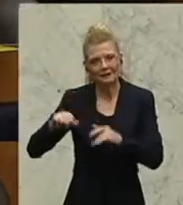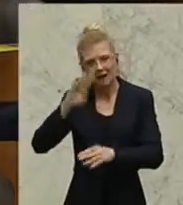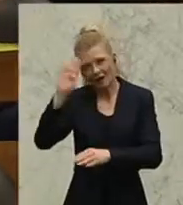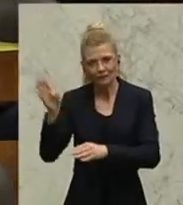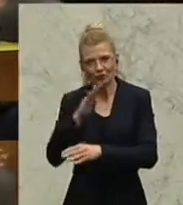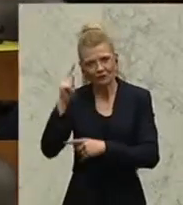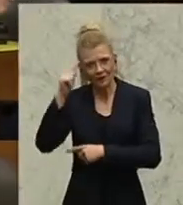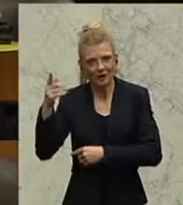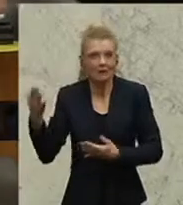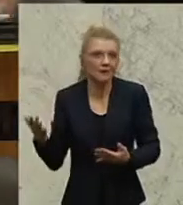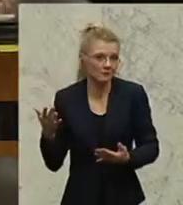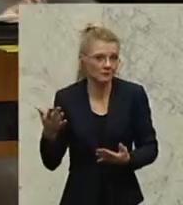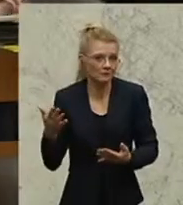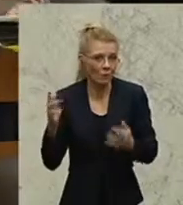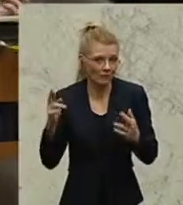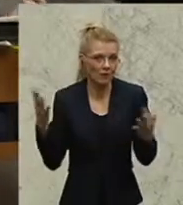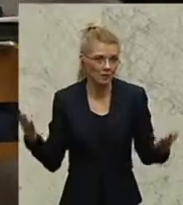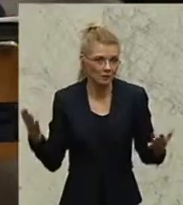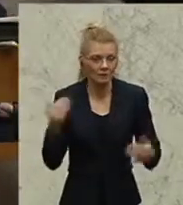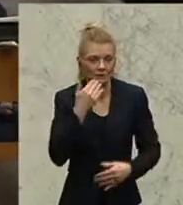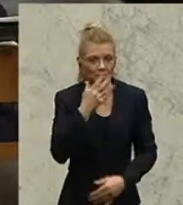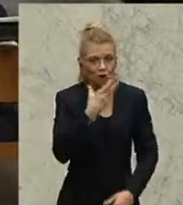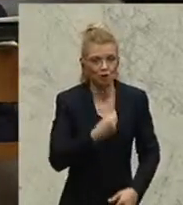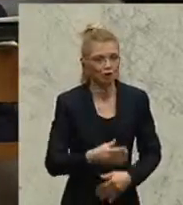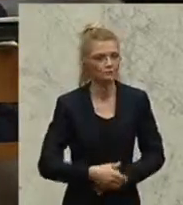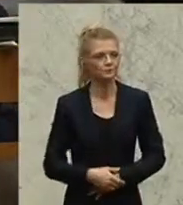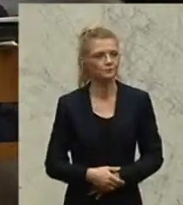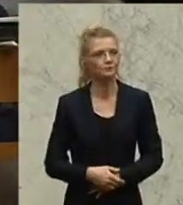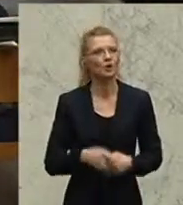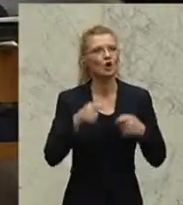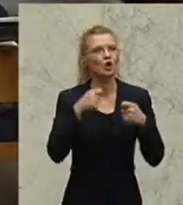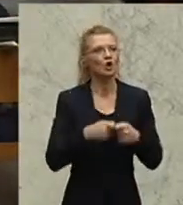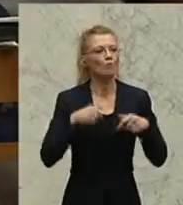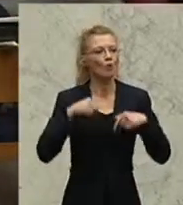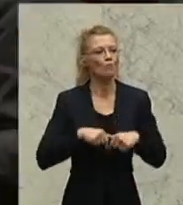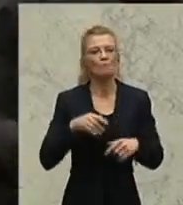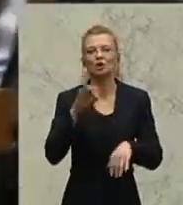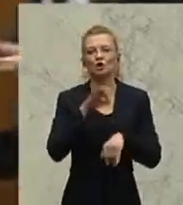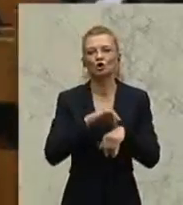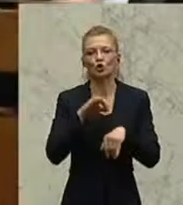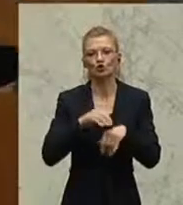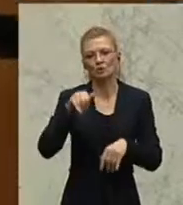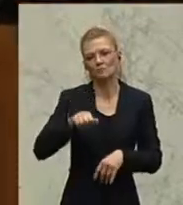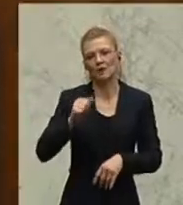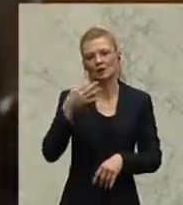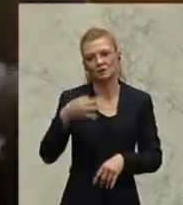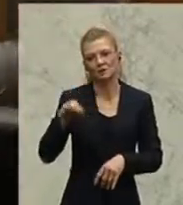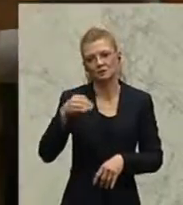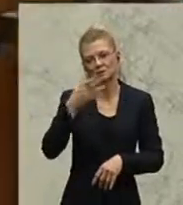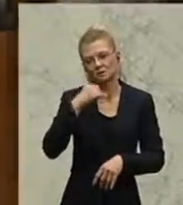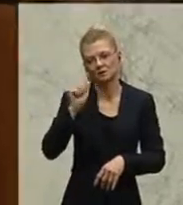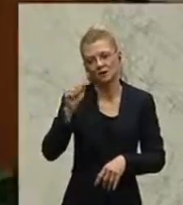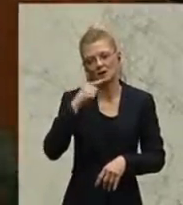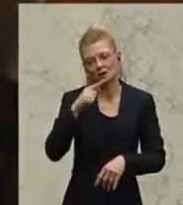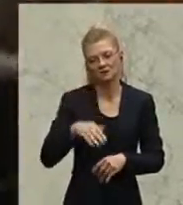Es gebe viele Beispiele dafür, dass die Immobilienwirtschaft der öffentlichen Hand nicht professionell sei, sagt Gabriela Moser. Sie